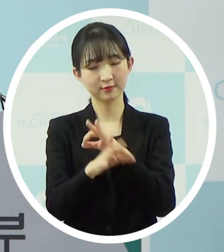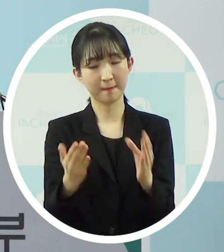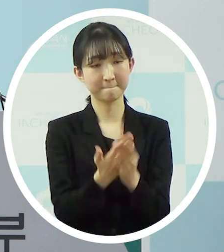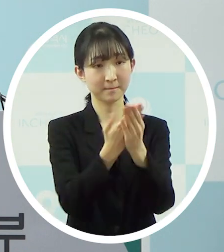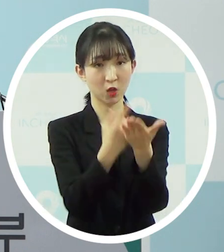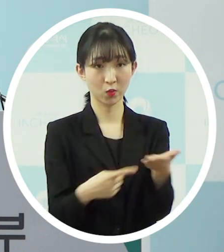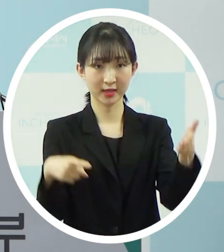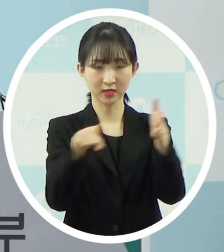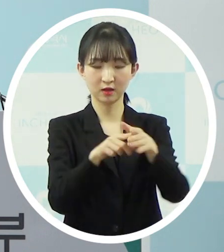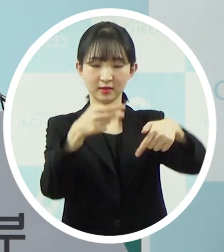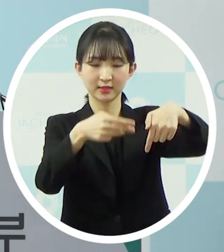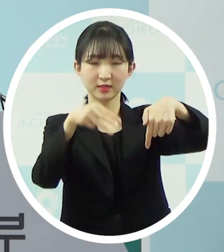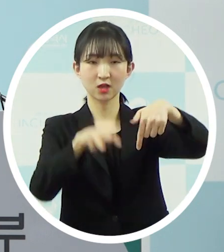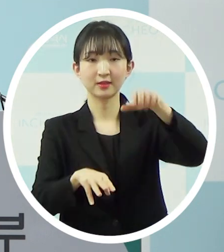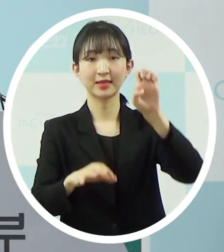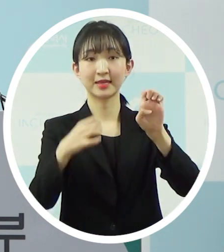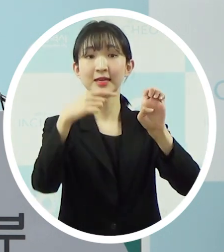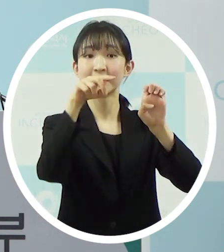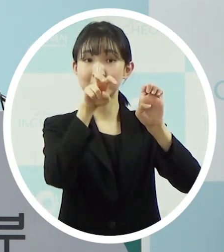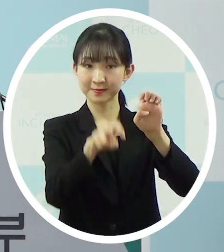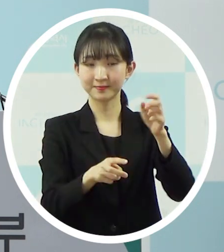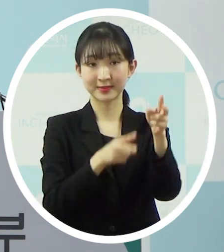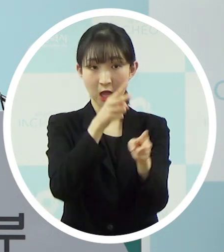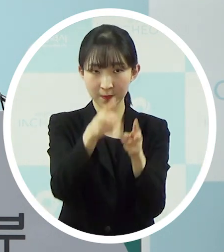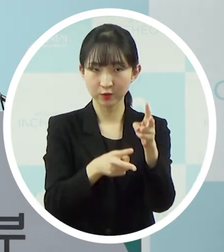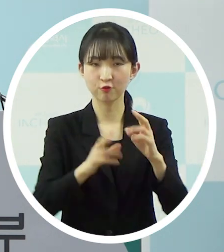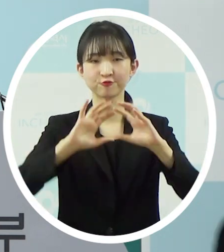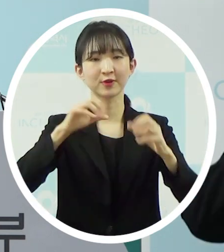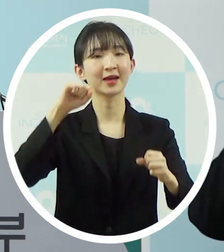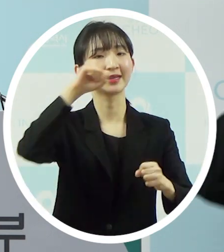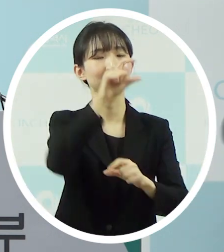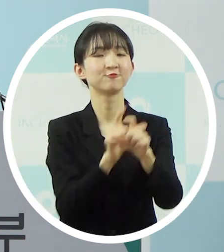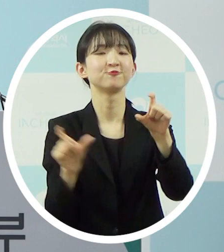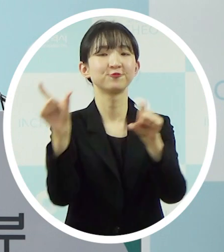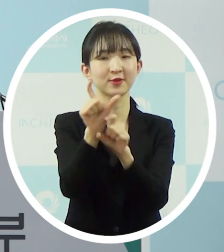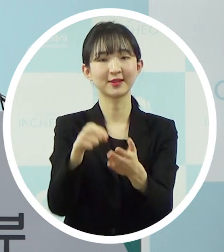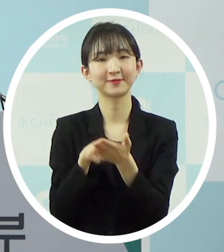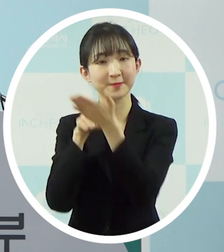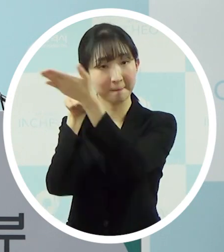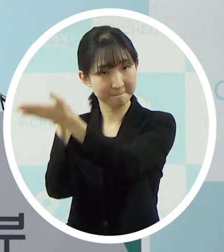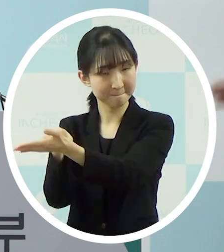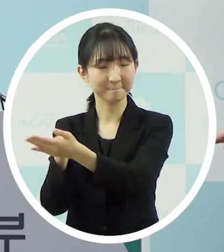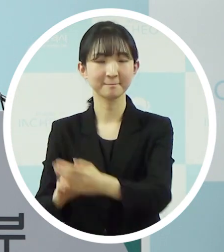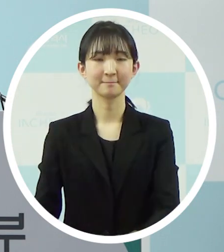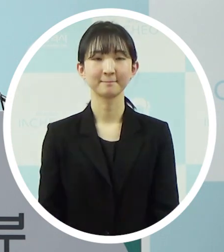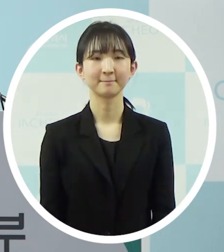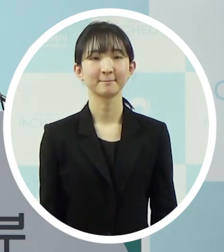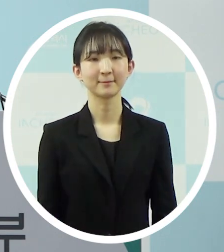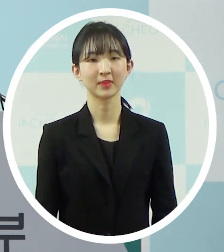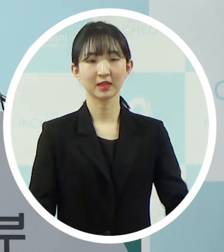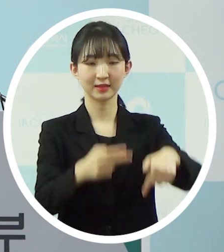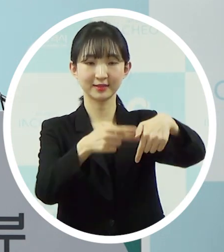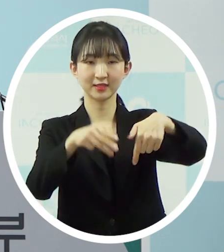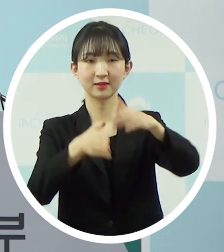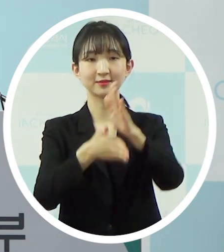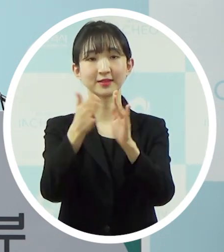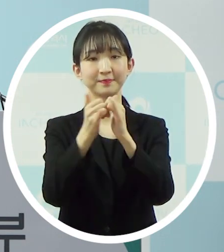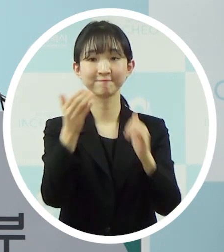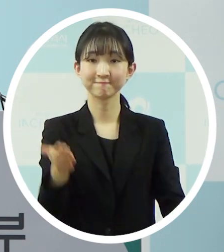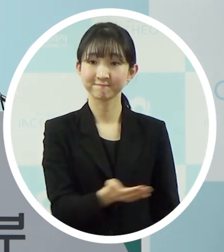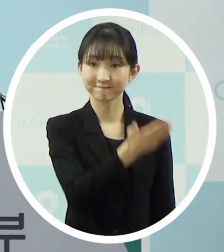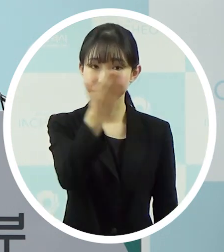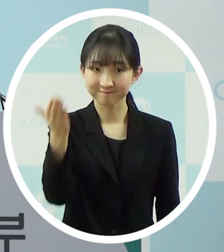위한 인천인 활성화 사업에도 국비지원을 추가 산정 신청하도록 하겠습니다. 인천시민 여러분